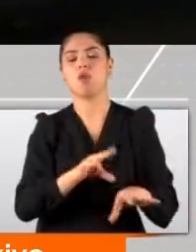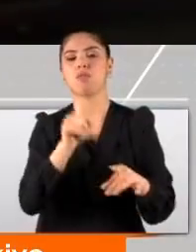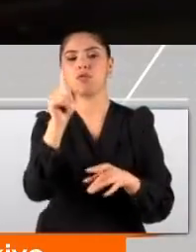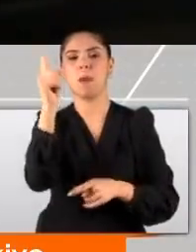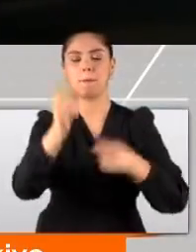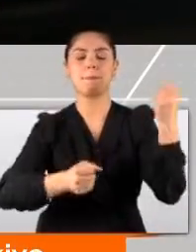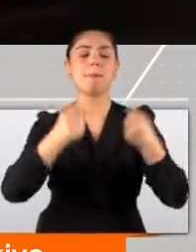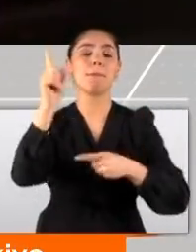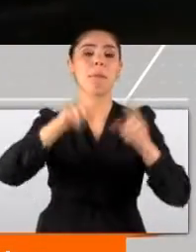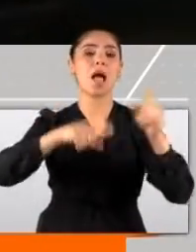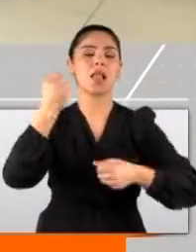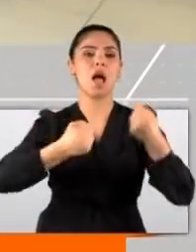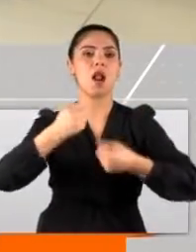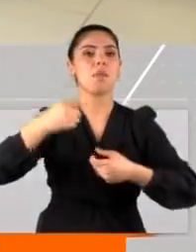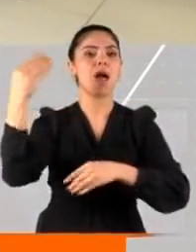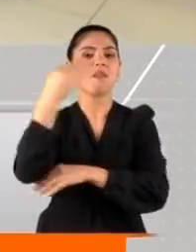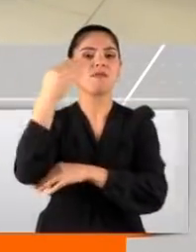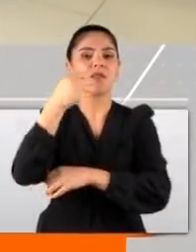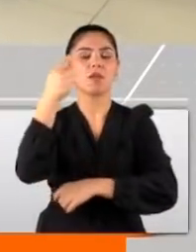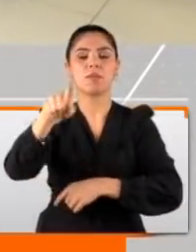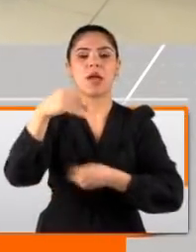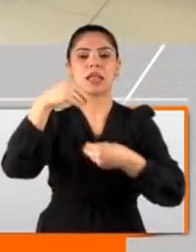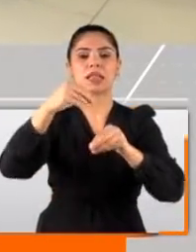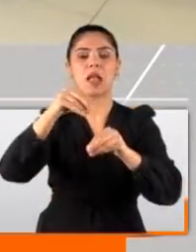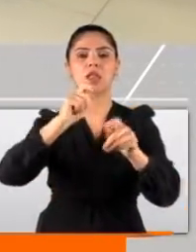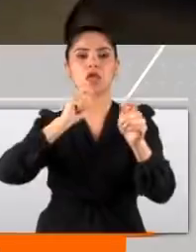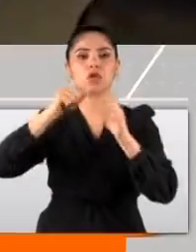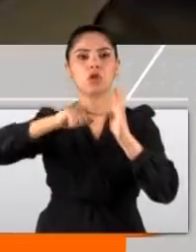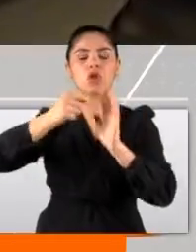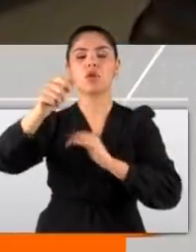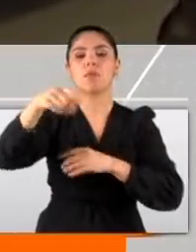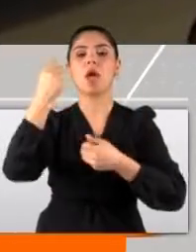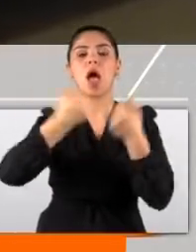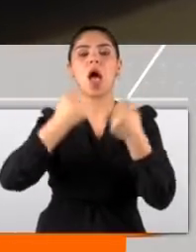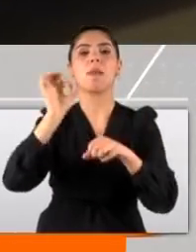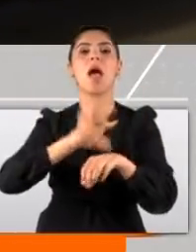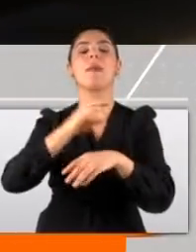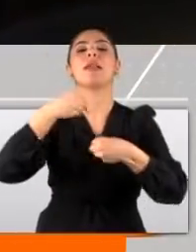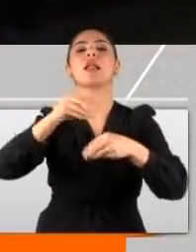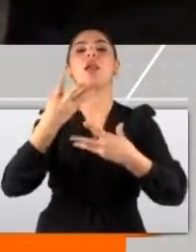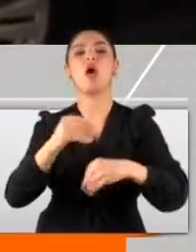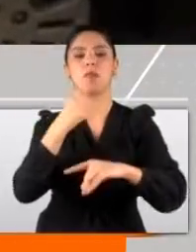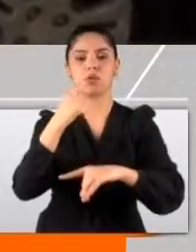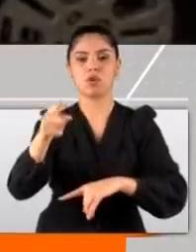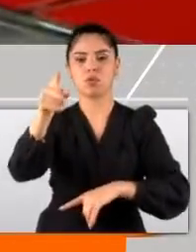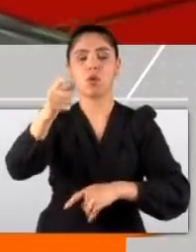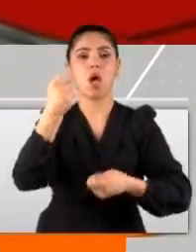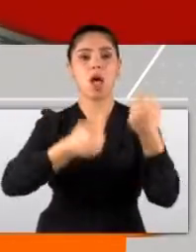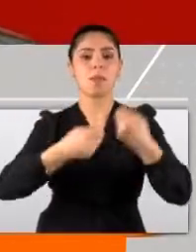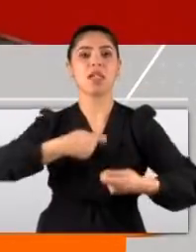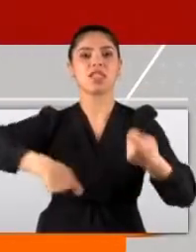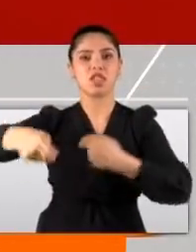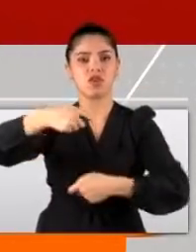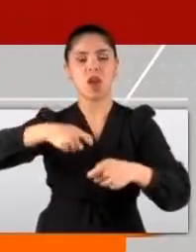otomotiv firmaları satış sözleşmelerine otomobilin hemen satılmayacağına dair madde koydu. Böylece otomobili bunun ticaretini